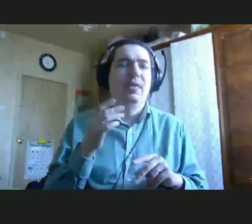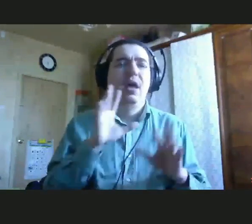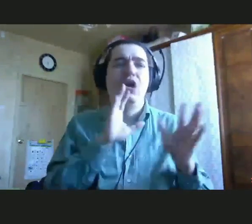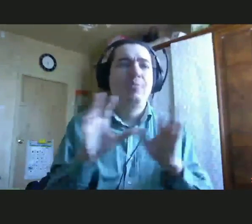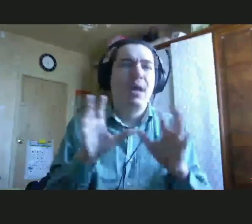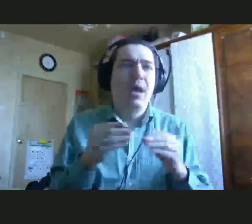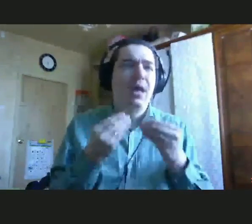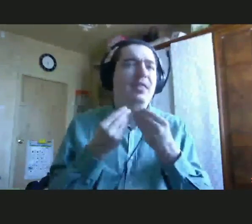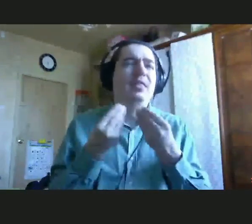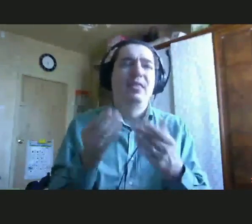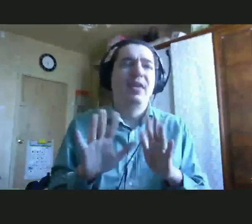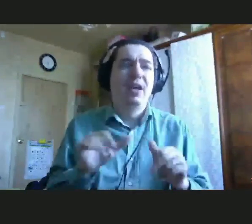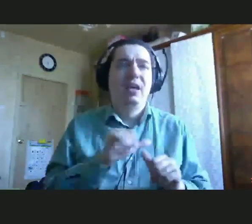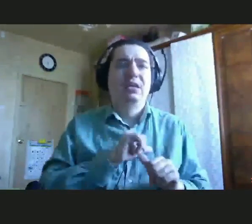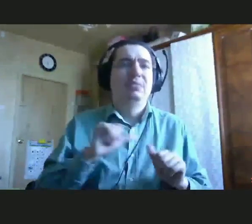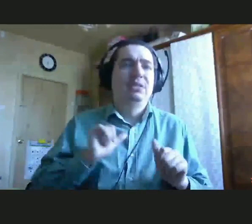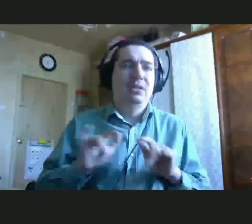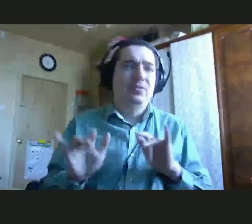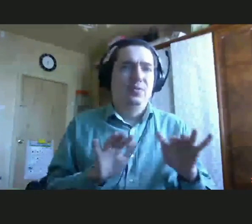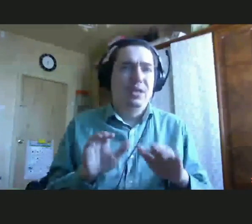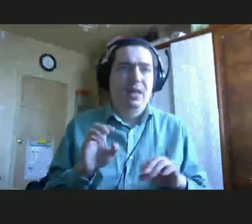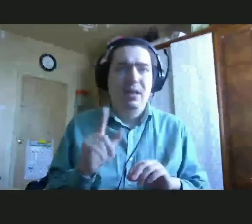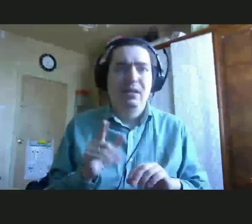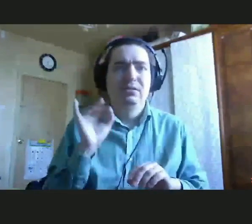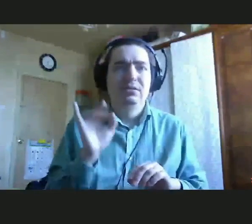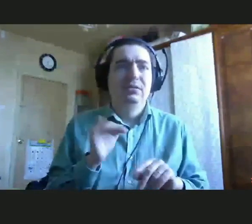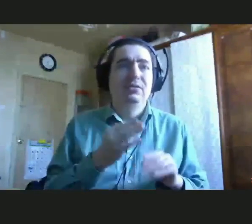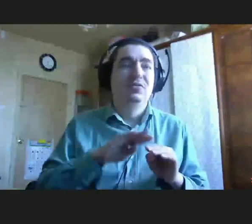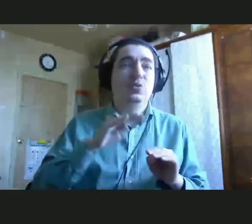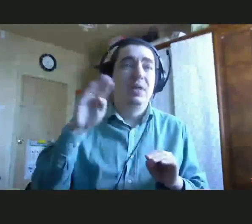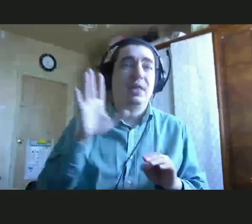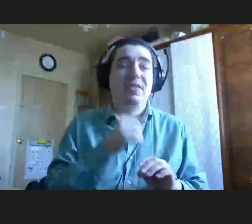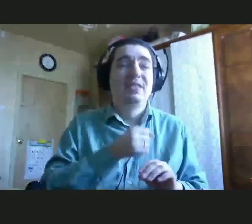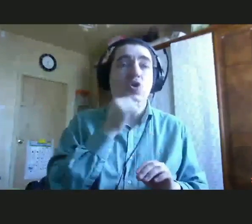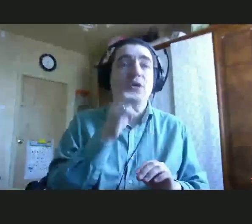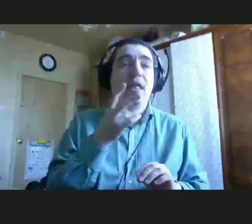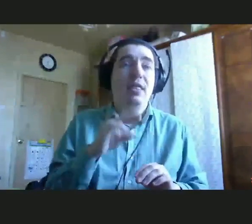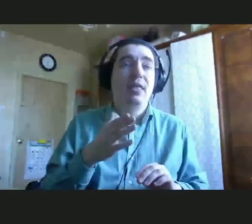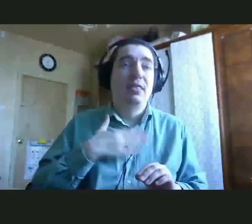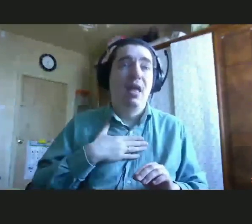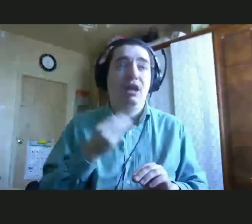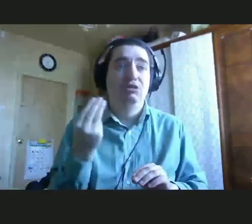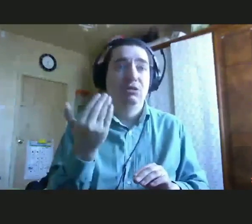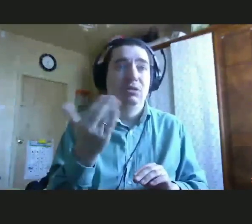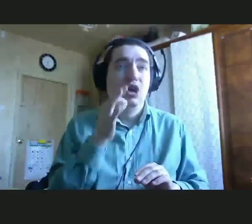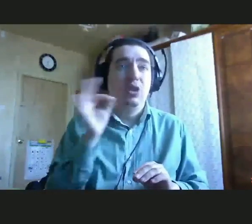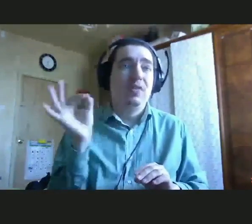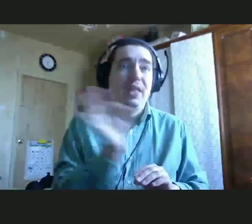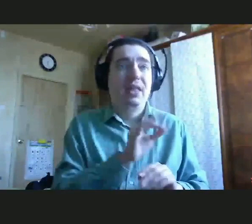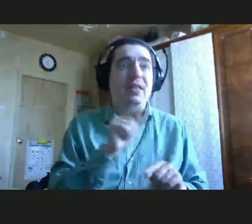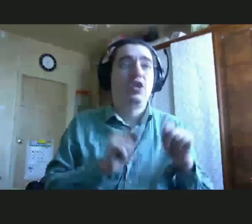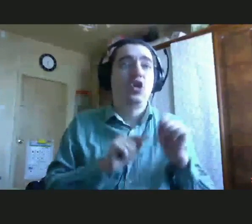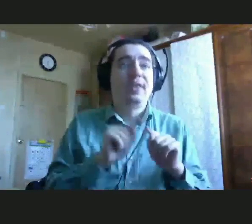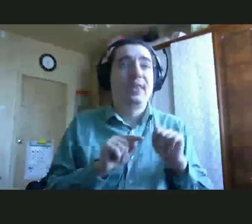деятельности. И проект «Ступени взросления» – это был такой нам ответ, точнее наш ответ родителям о том, что